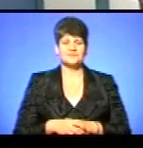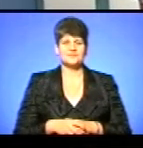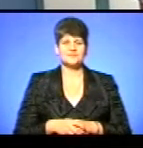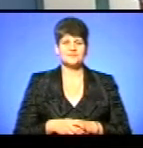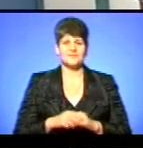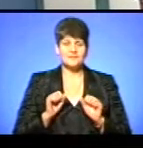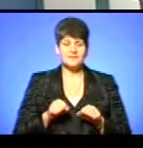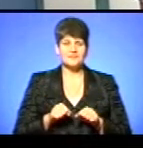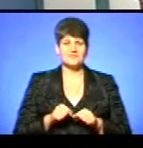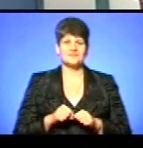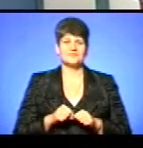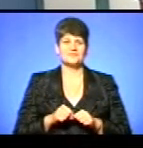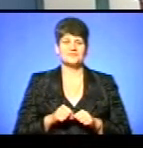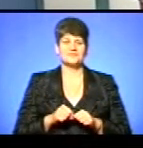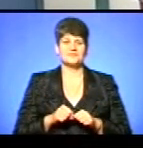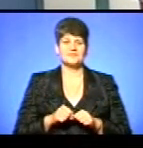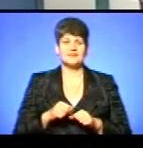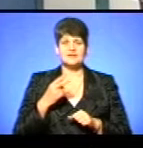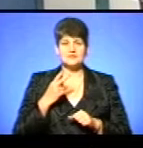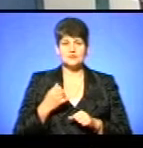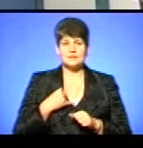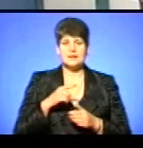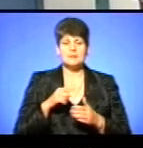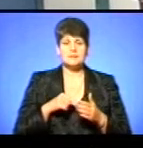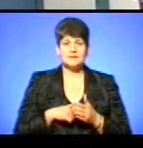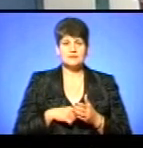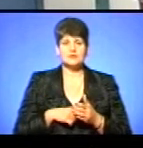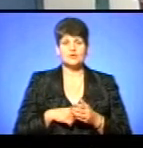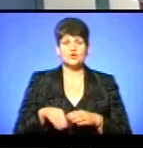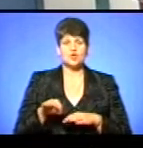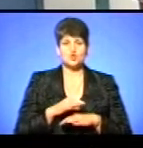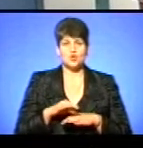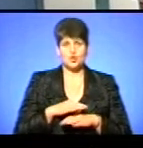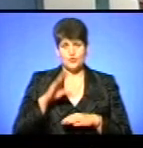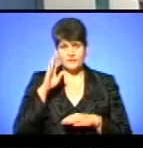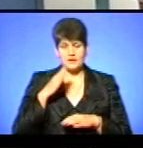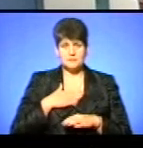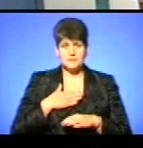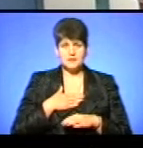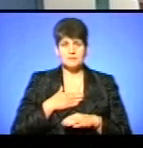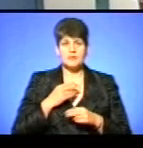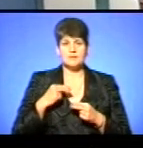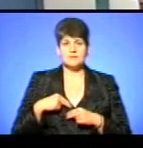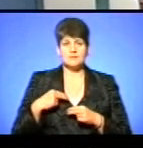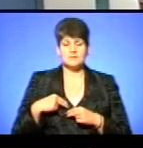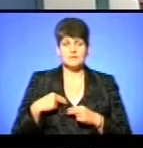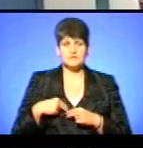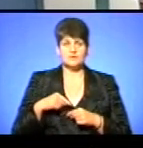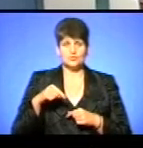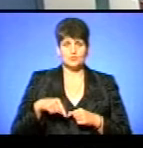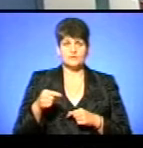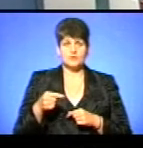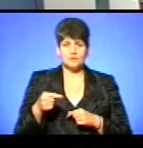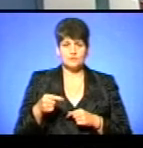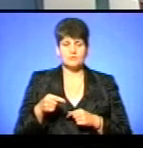Може говорити? Так. Дивіться, в мене таке питання. Чоловік мій працює в даному часу в Тернополі.